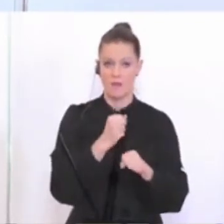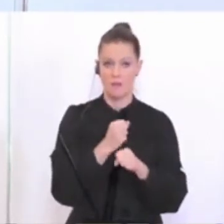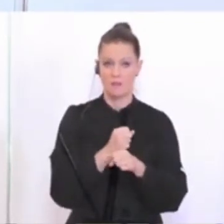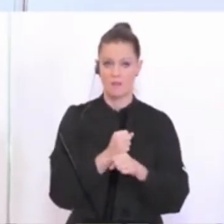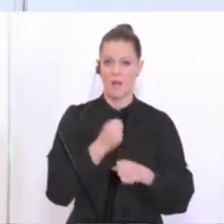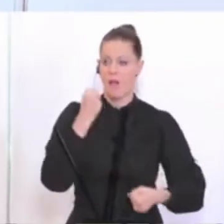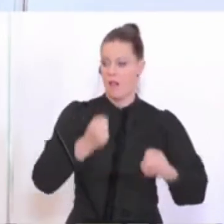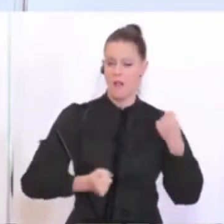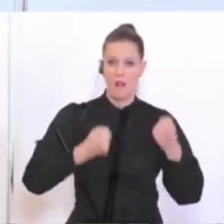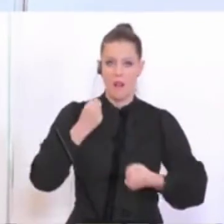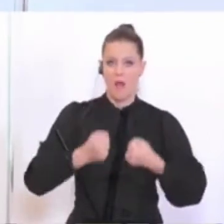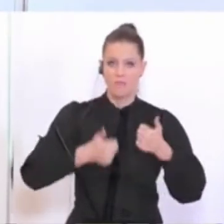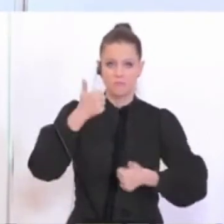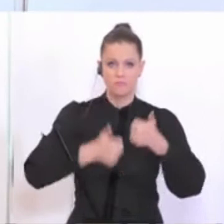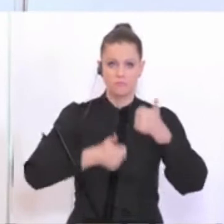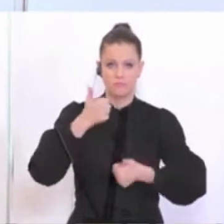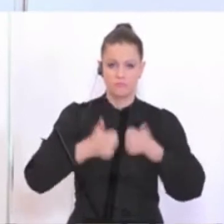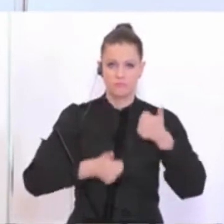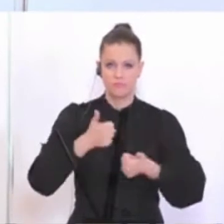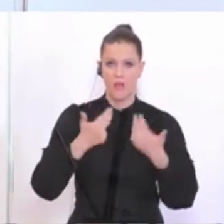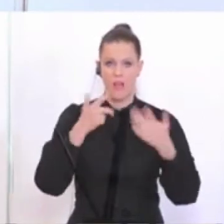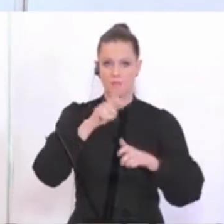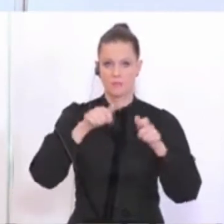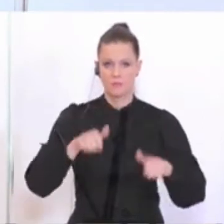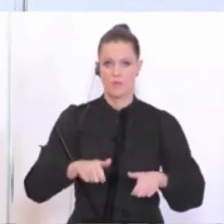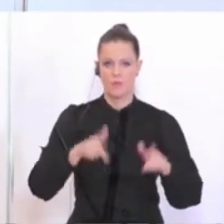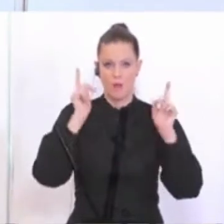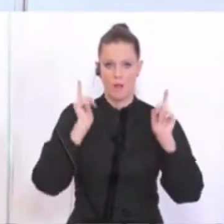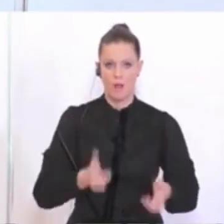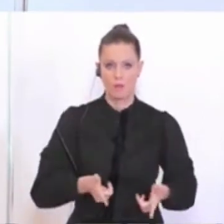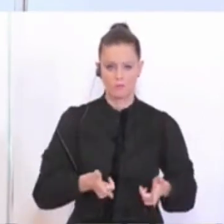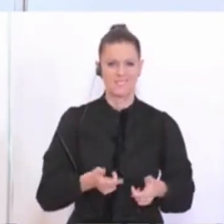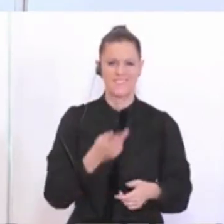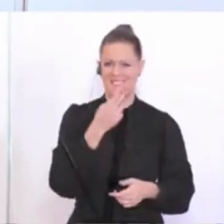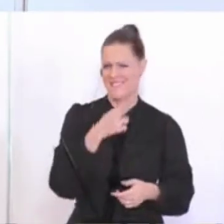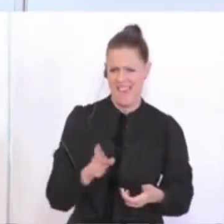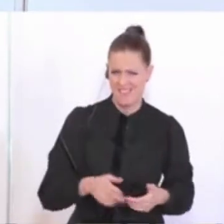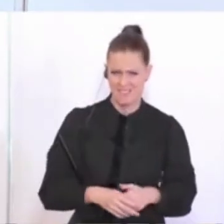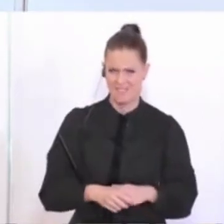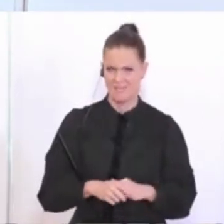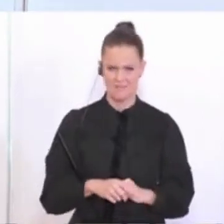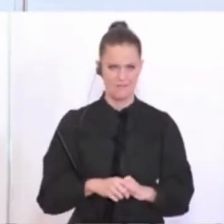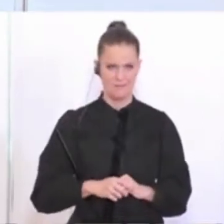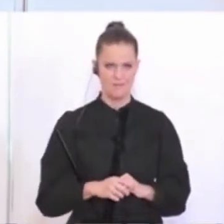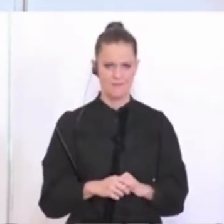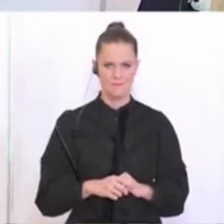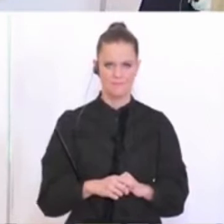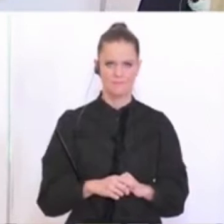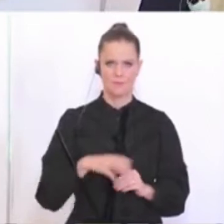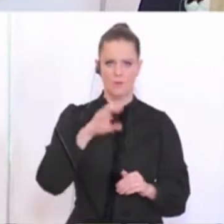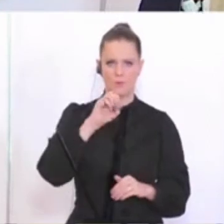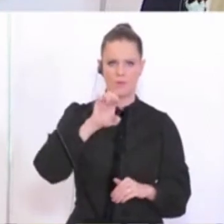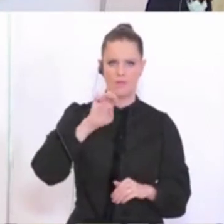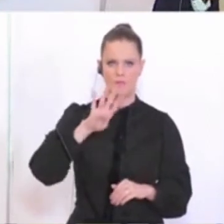Laufbewerb, wo man acht Leute auf die Laufbahn lassen, weil gerade auch Spuren da sind. Na so ist das nicht gedacht. Danke, Ö24